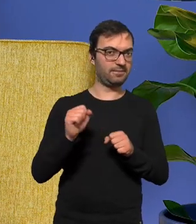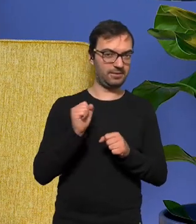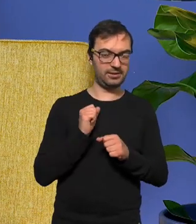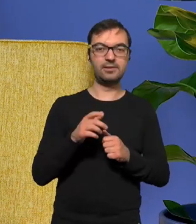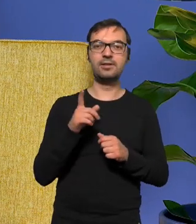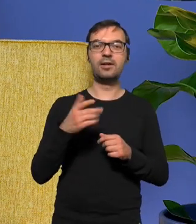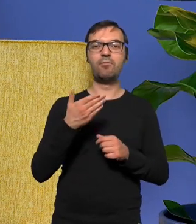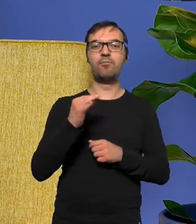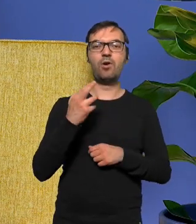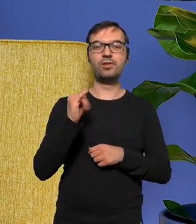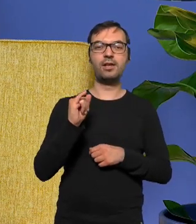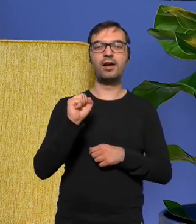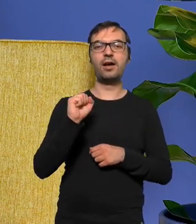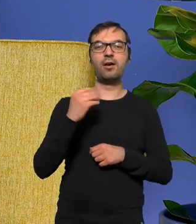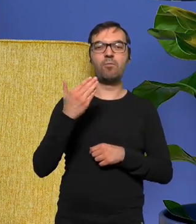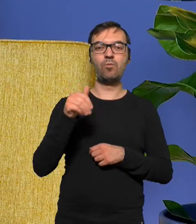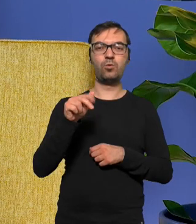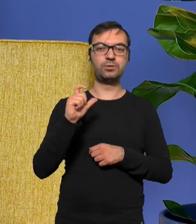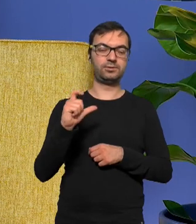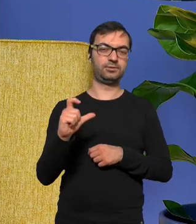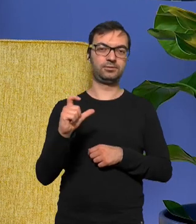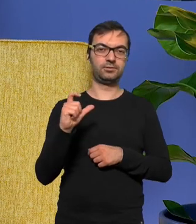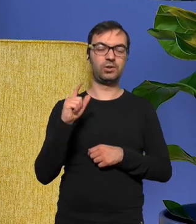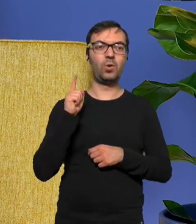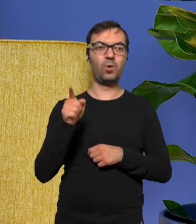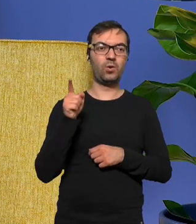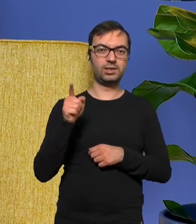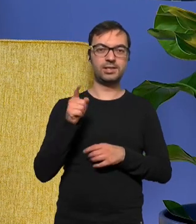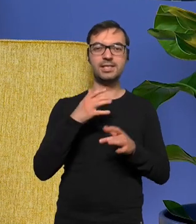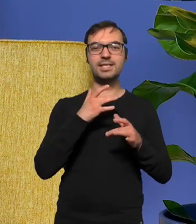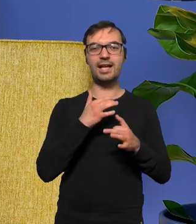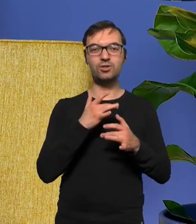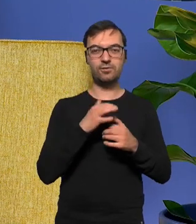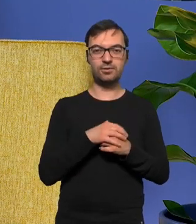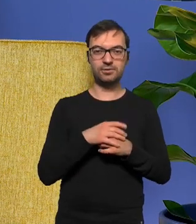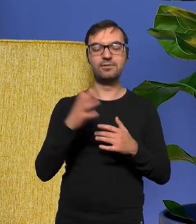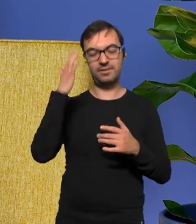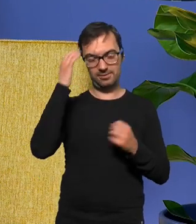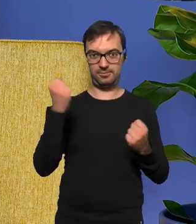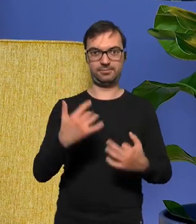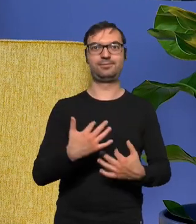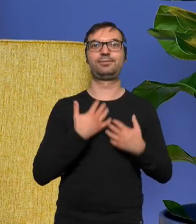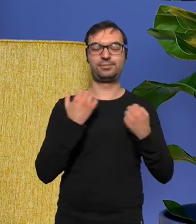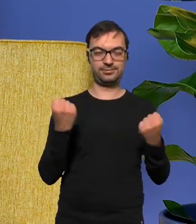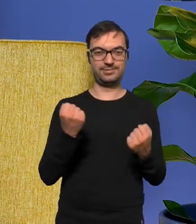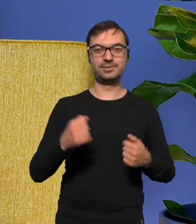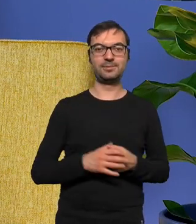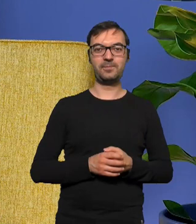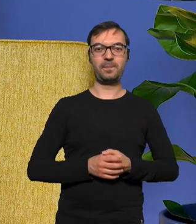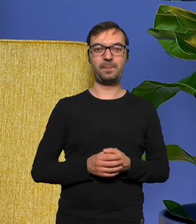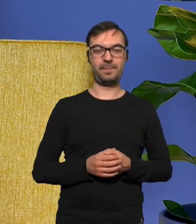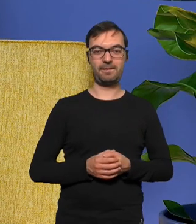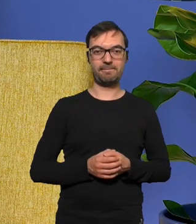jest Monia Muc która wiadomo saksofony co robią z ciałem no